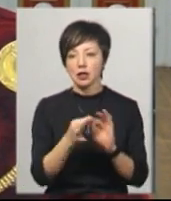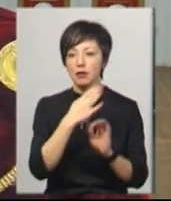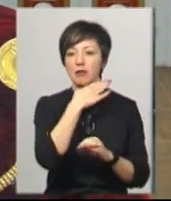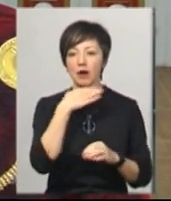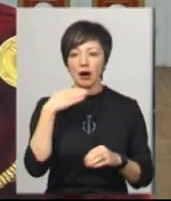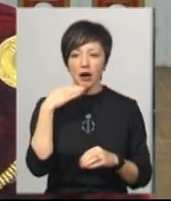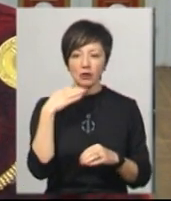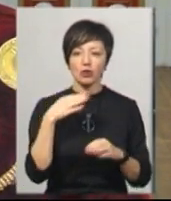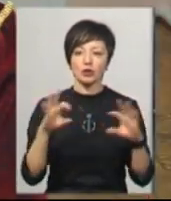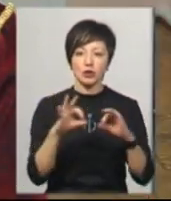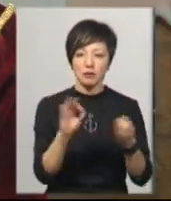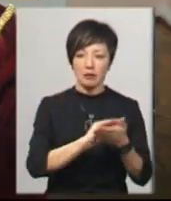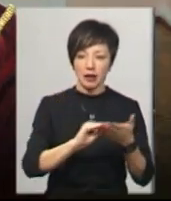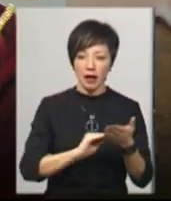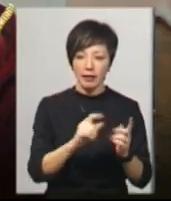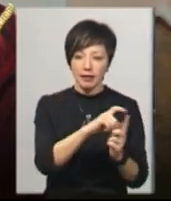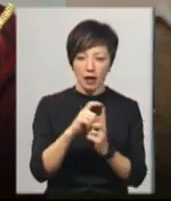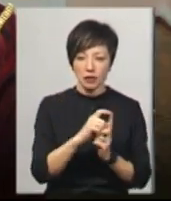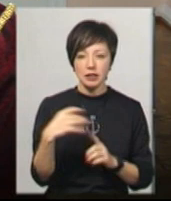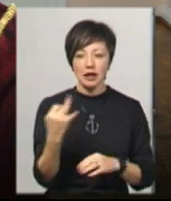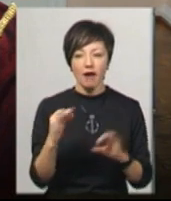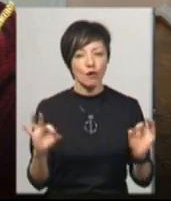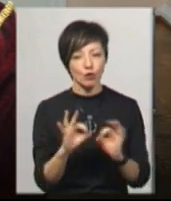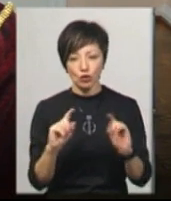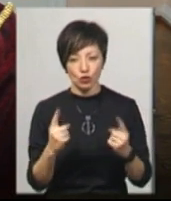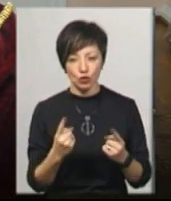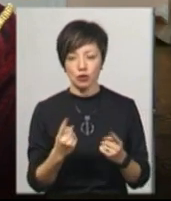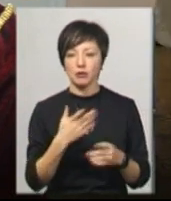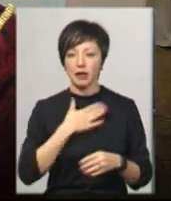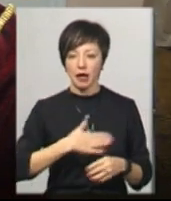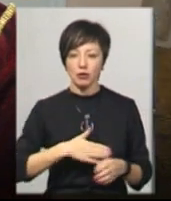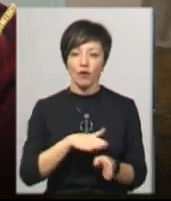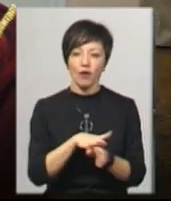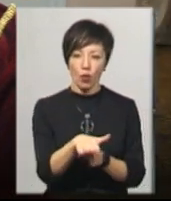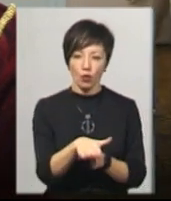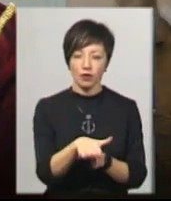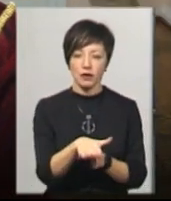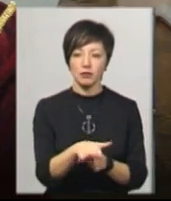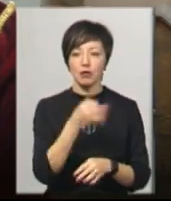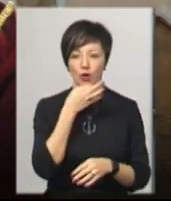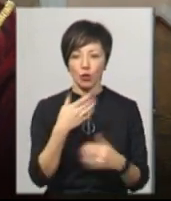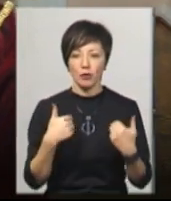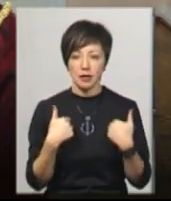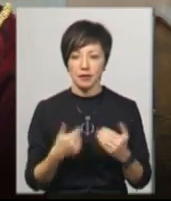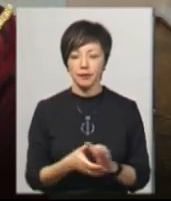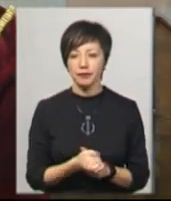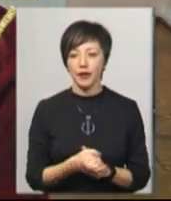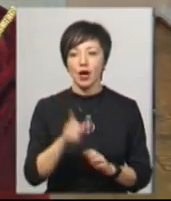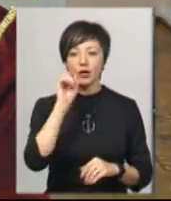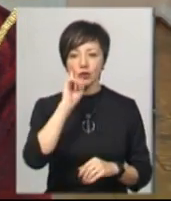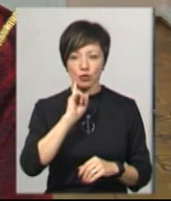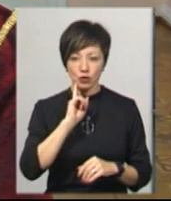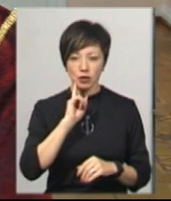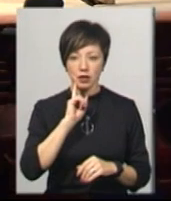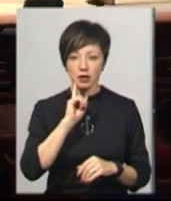нотного матеріалу, дуже багато тексту. Дуже цікава музика, дуже цікава музика, приємно виконувати, подобається. Досить зручна,